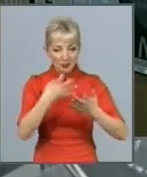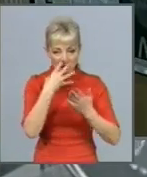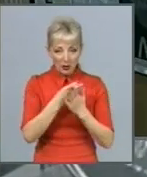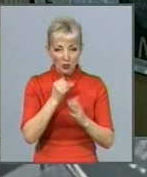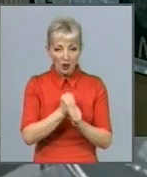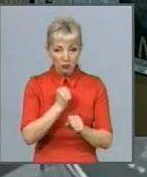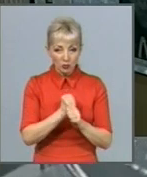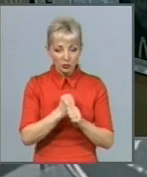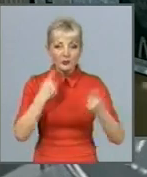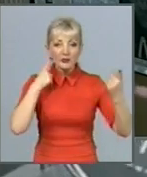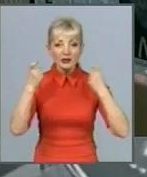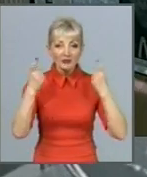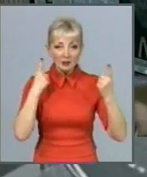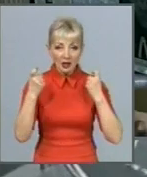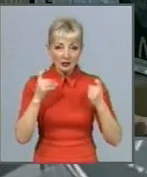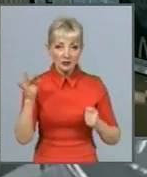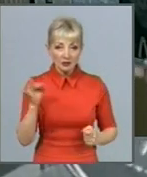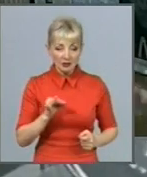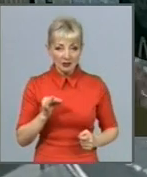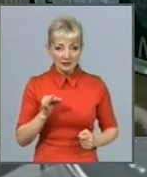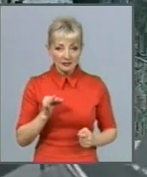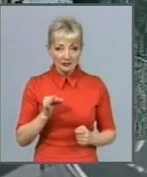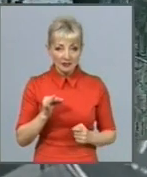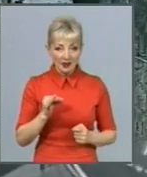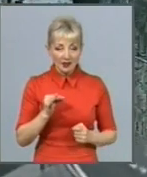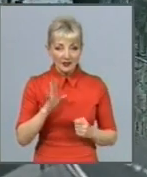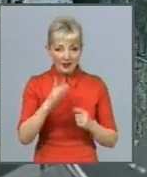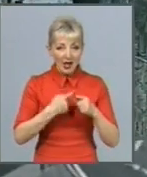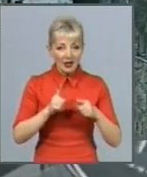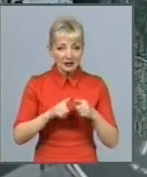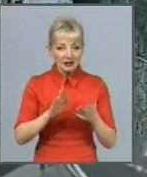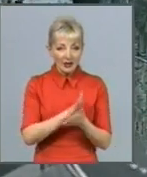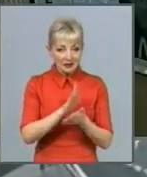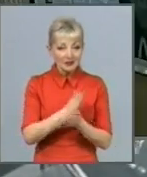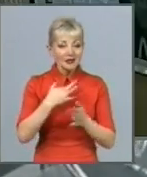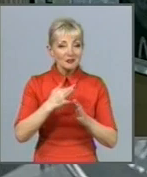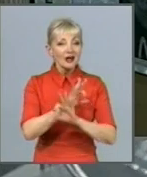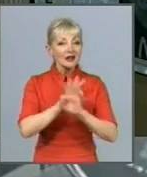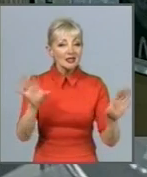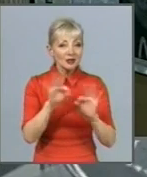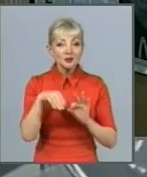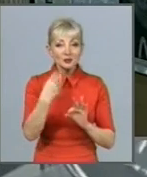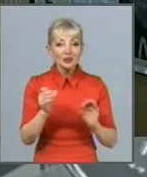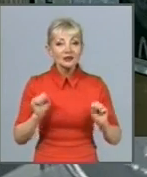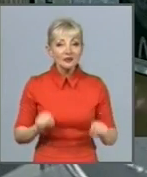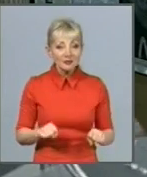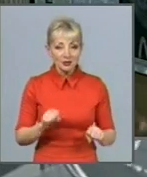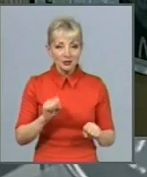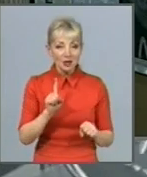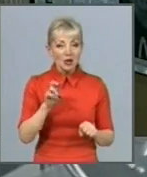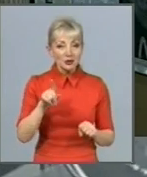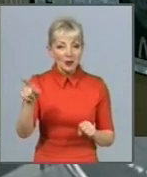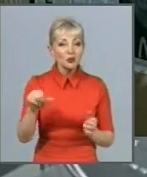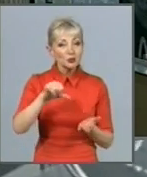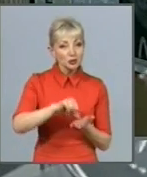доносимо їх у цих газетах до інших людей, щоб надати їй можливість залучитися до нас та пізнати нашу